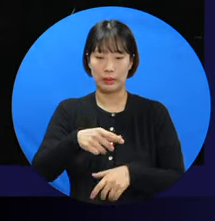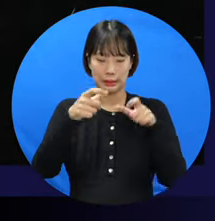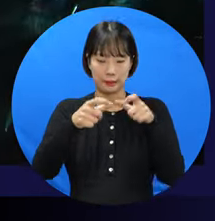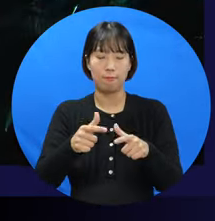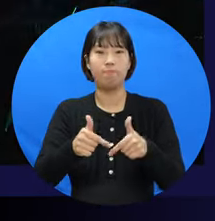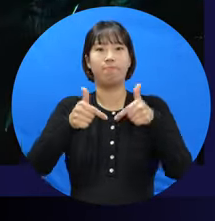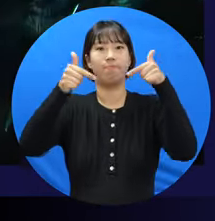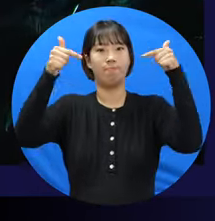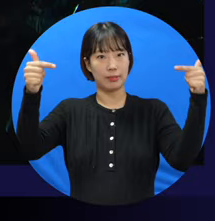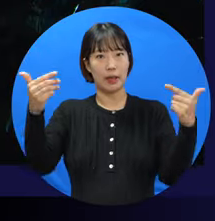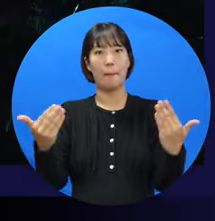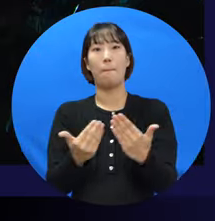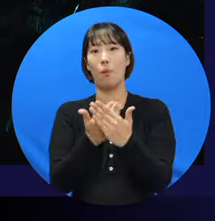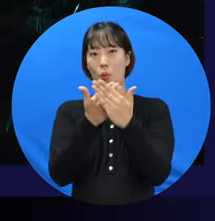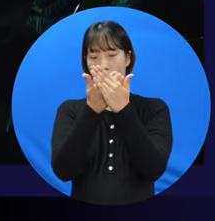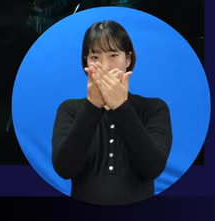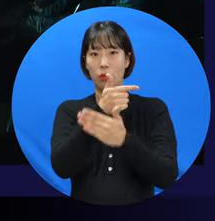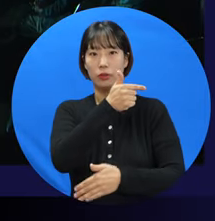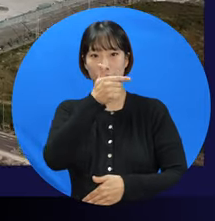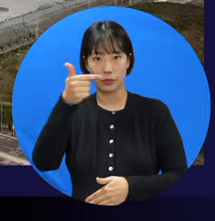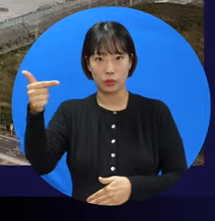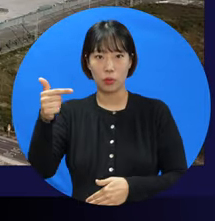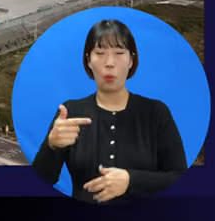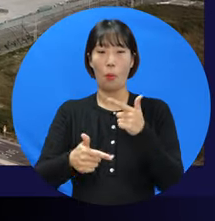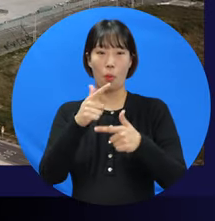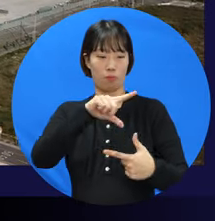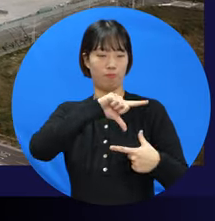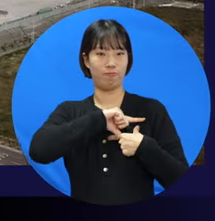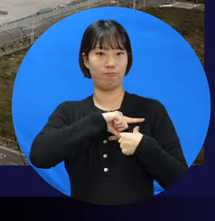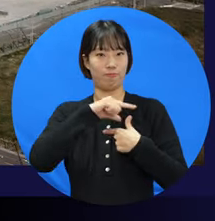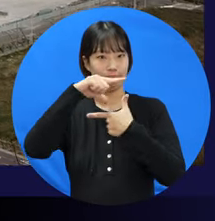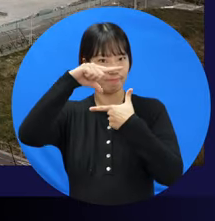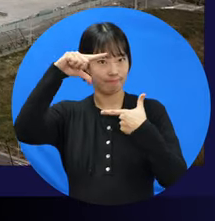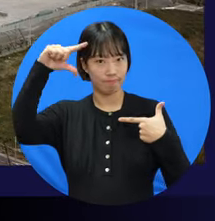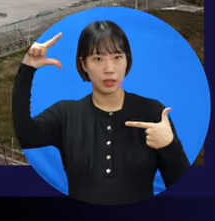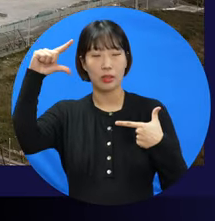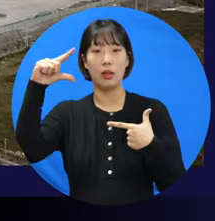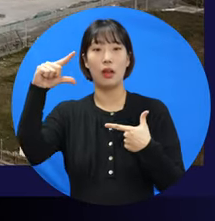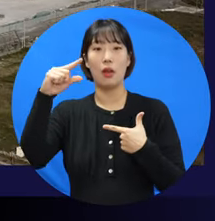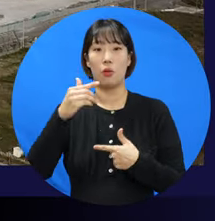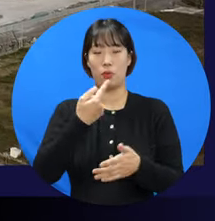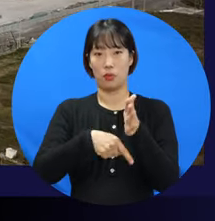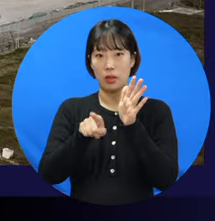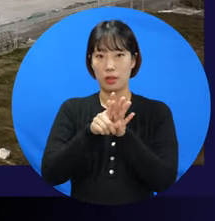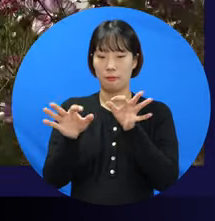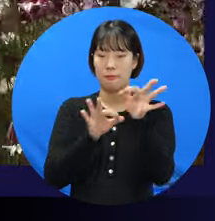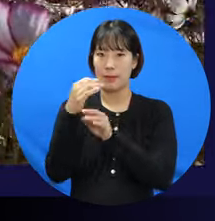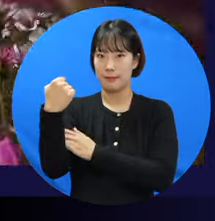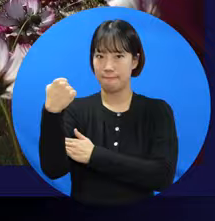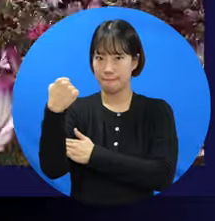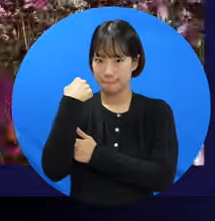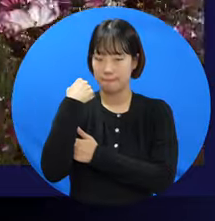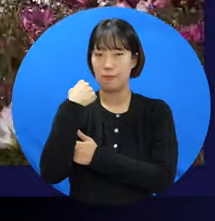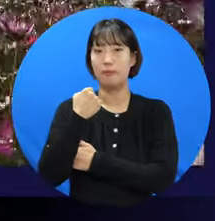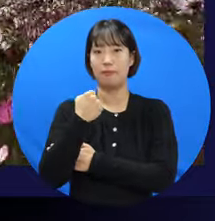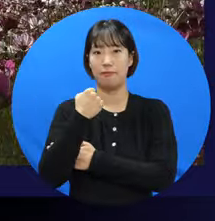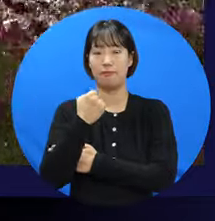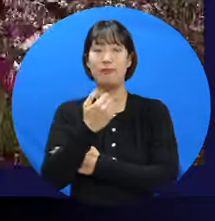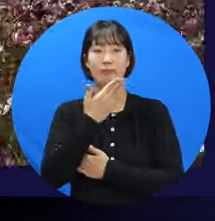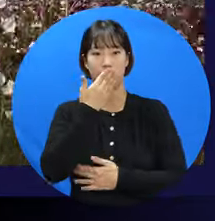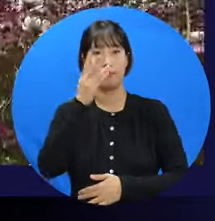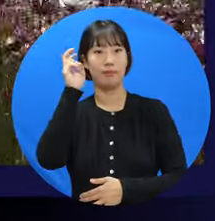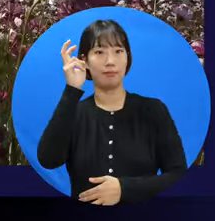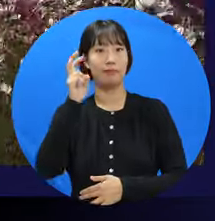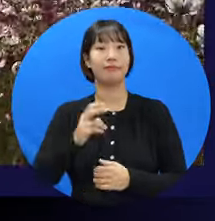넓혀가면서 찬란했던 목포 명성을 다시 세우고 침체된 경제에 새로운 활력을